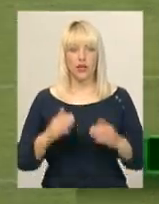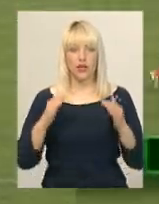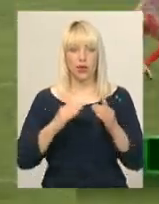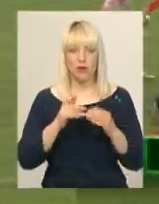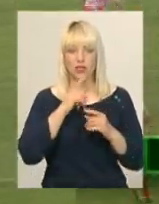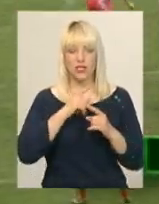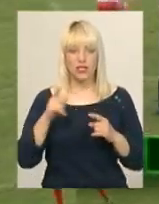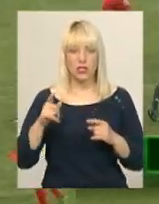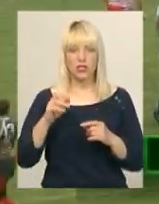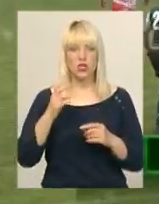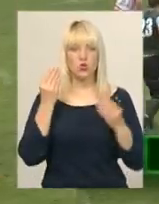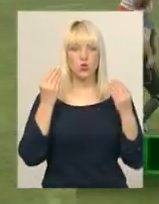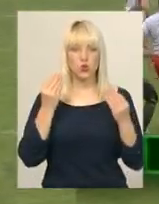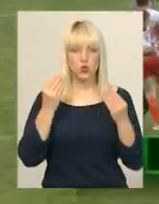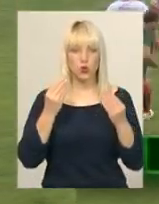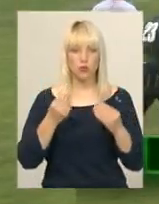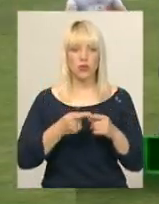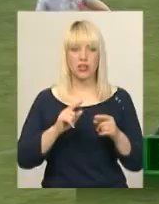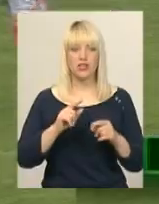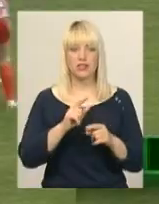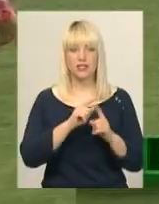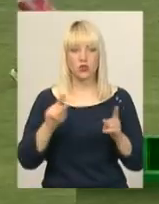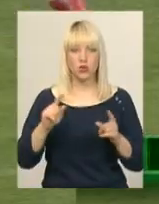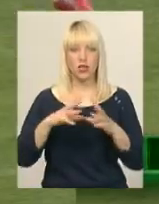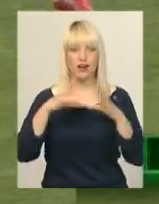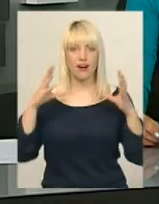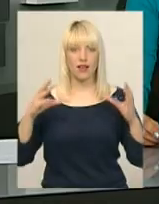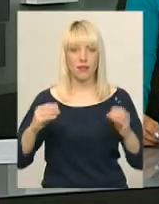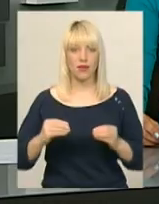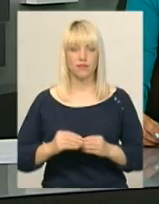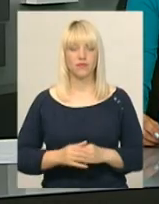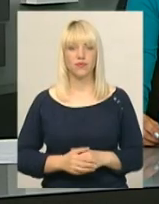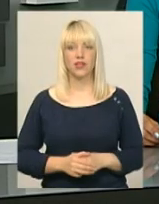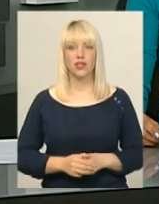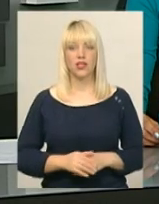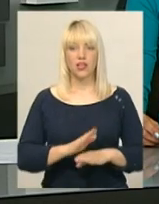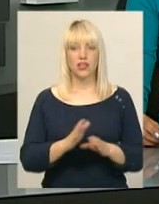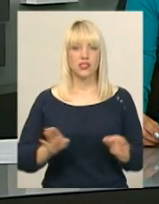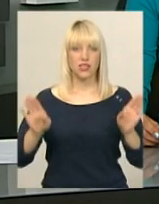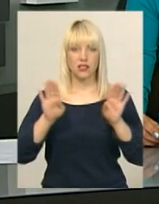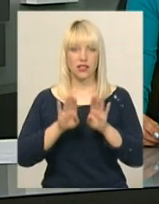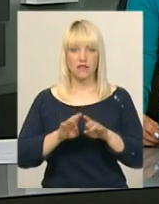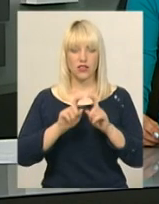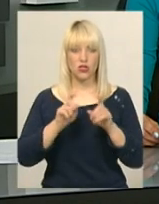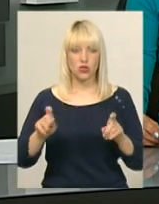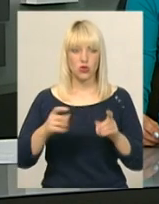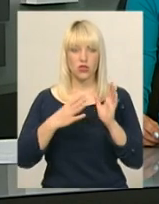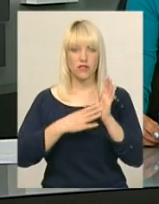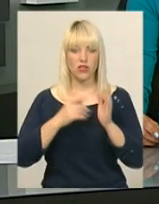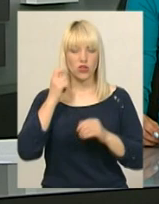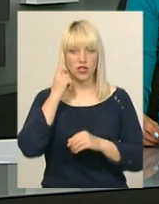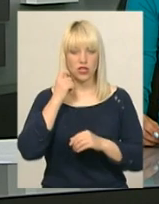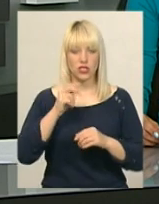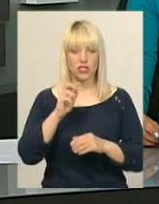суперліги з рейпі Хмельницьке поділля перемогло львівський сокіл. Не закривати школу 9-річку у селі Борщівка